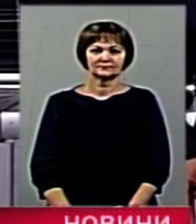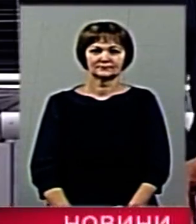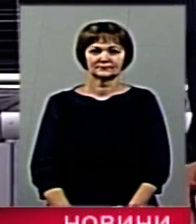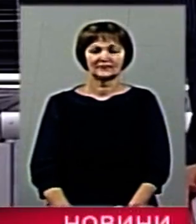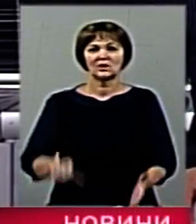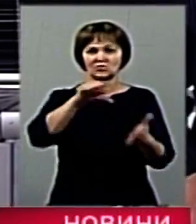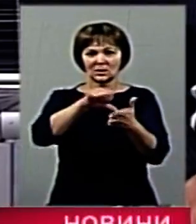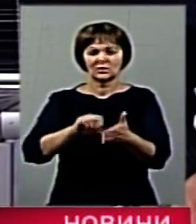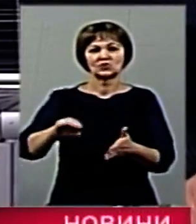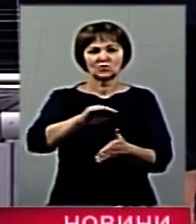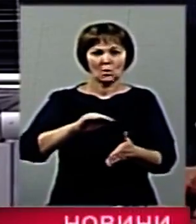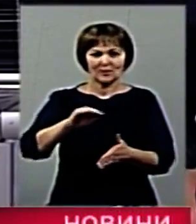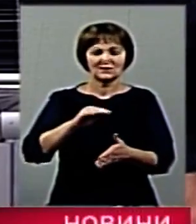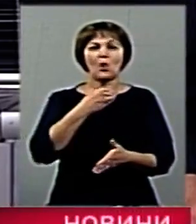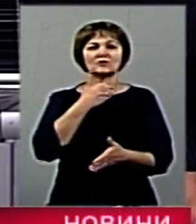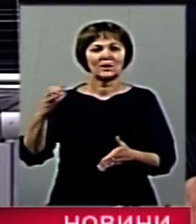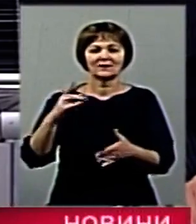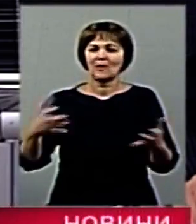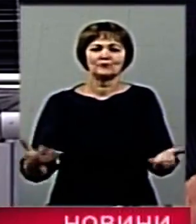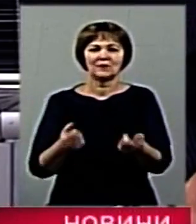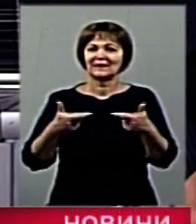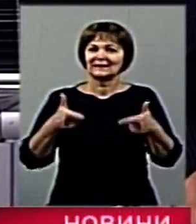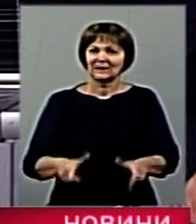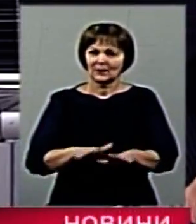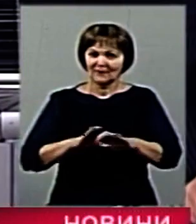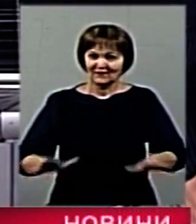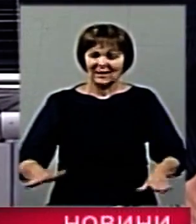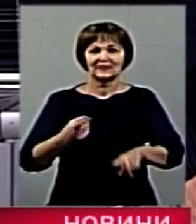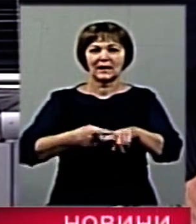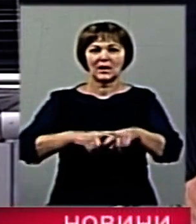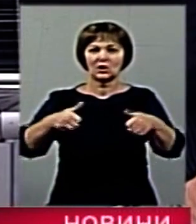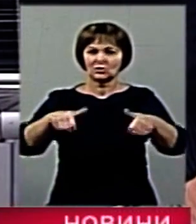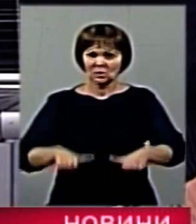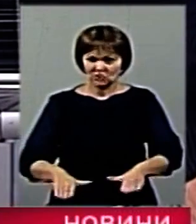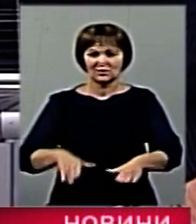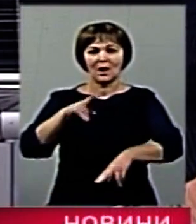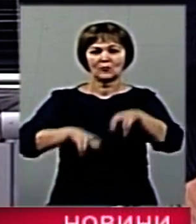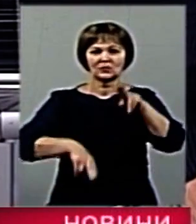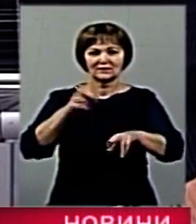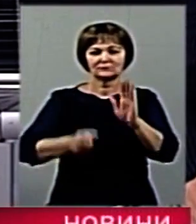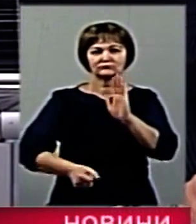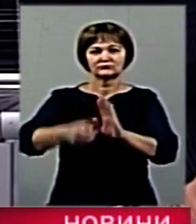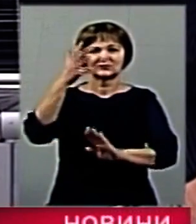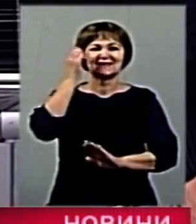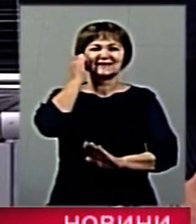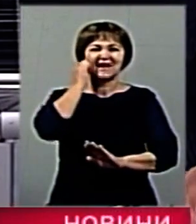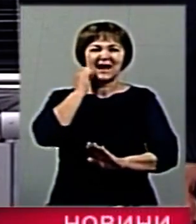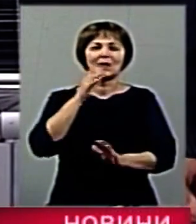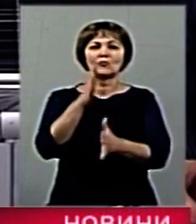Члени Житомирського міськвиконкому не підтримали рішення щодо будівництва багатоповерхівки по вулиці Старий бульвар 14.